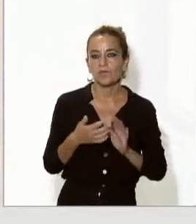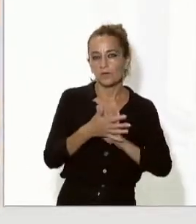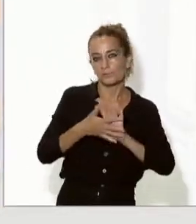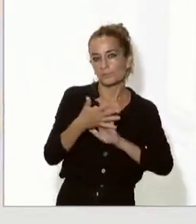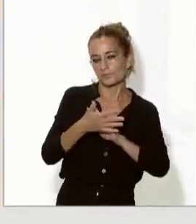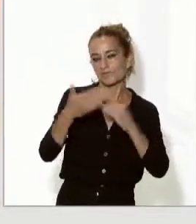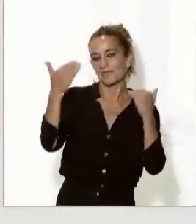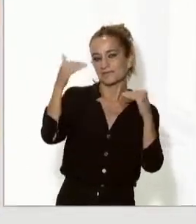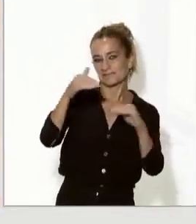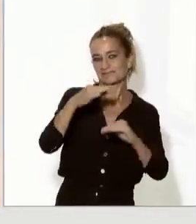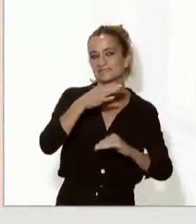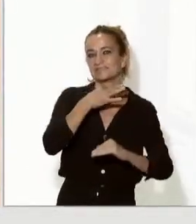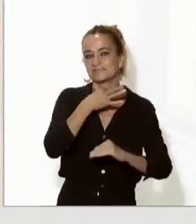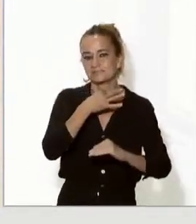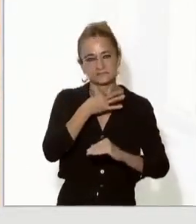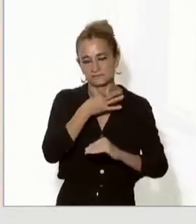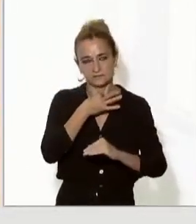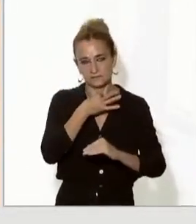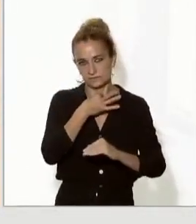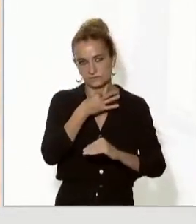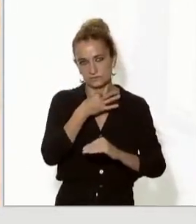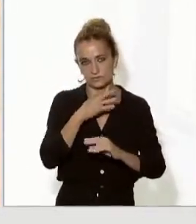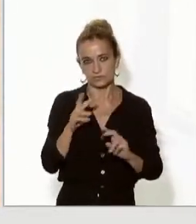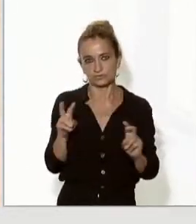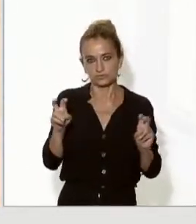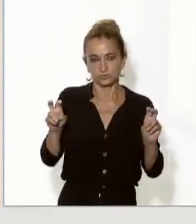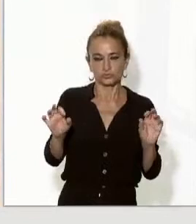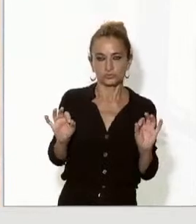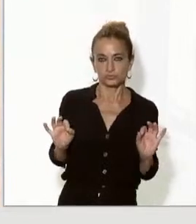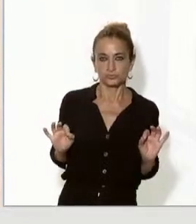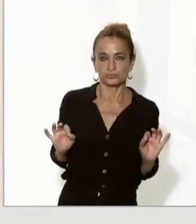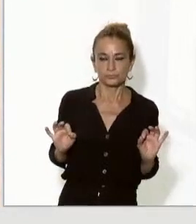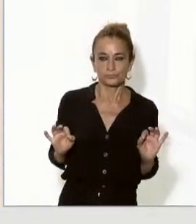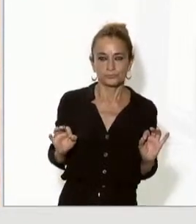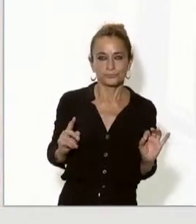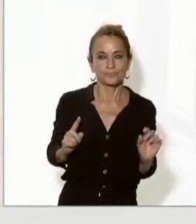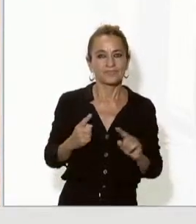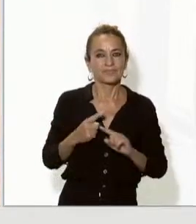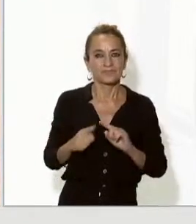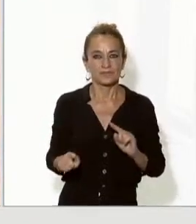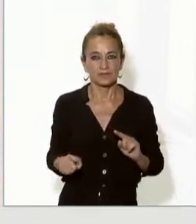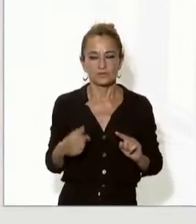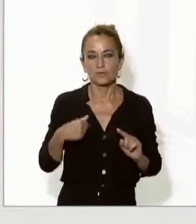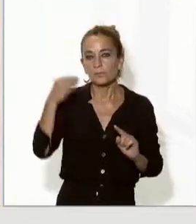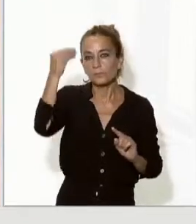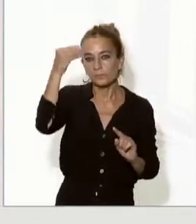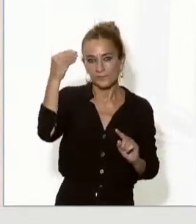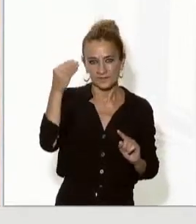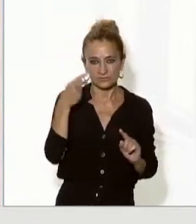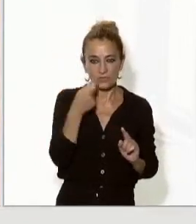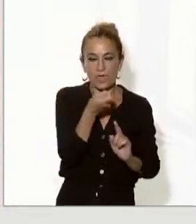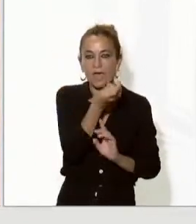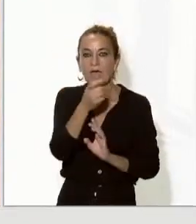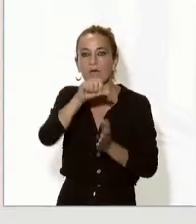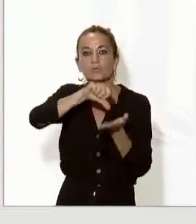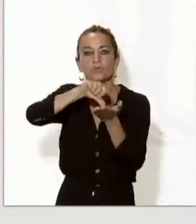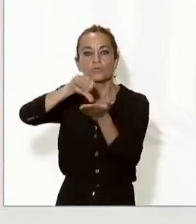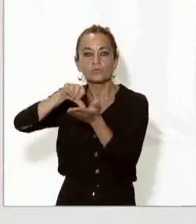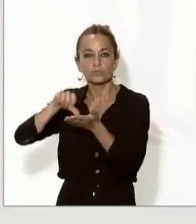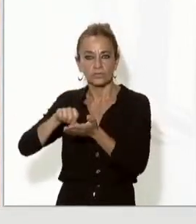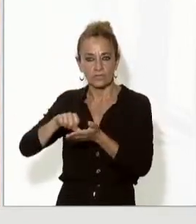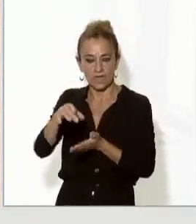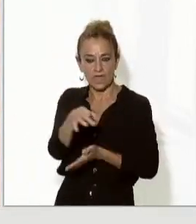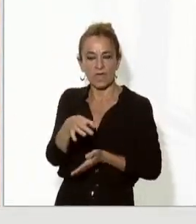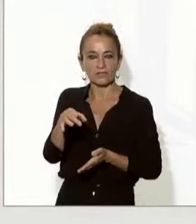'habitatge tot i que és una qüestió evidentment d'apreciació subjectiva sinó d'una part important de la ciutadania del nostre país que efectivament